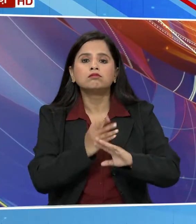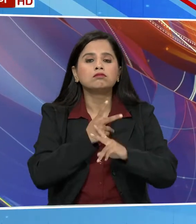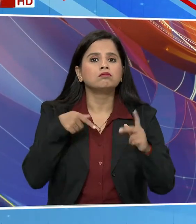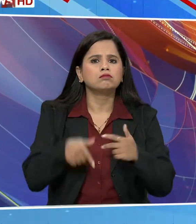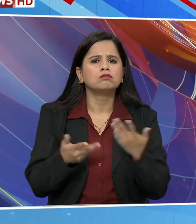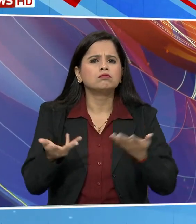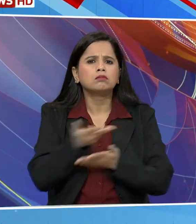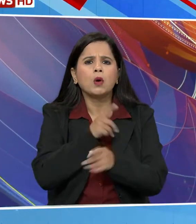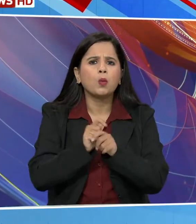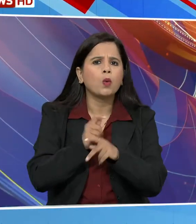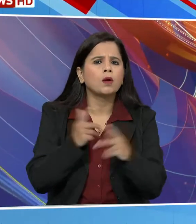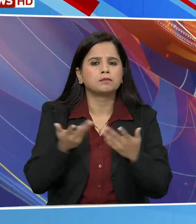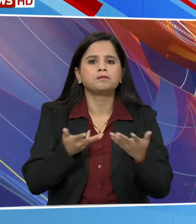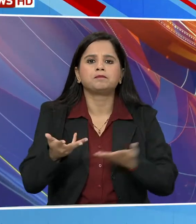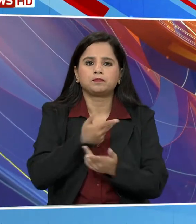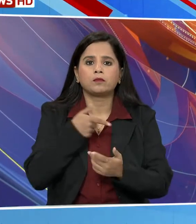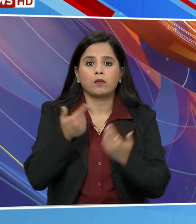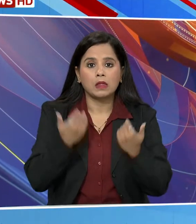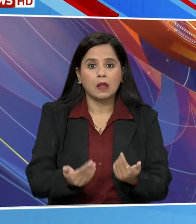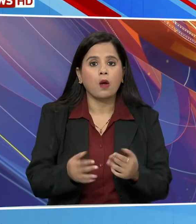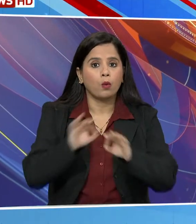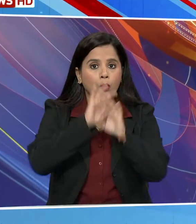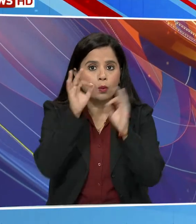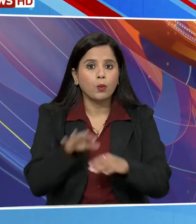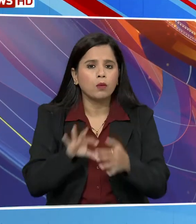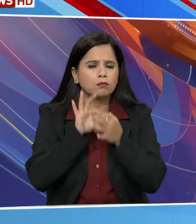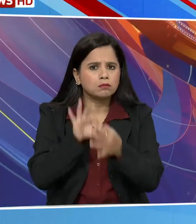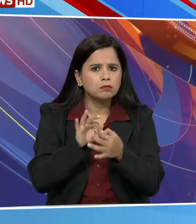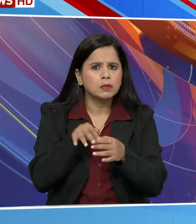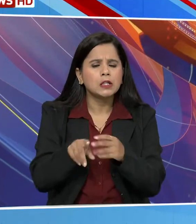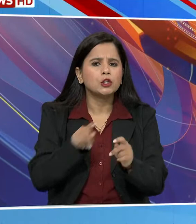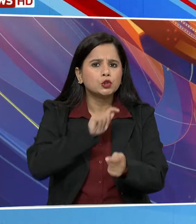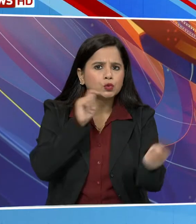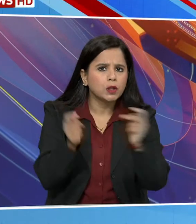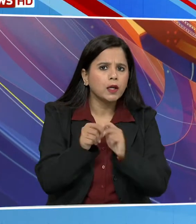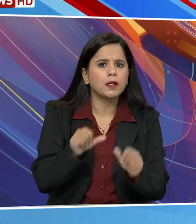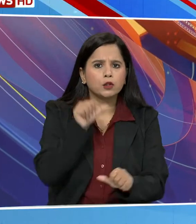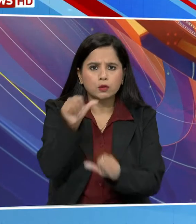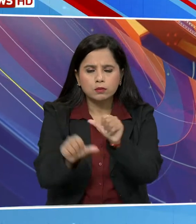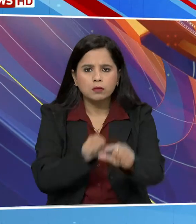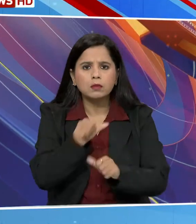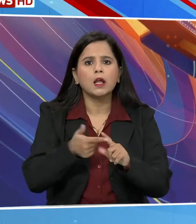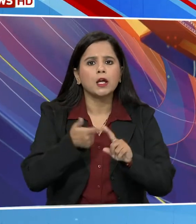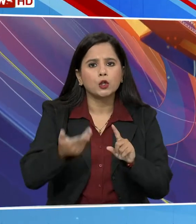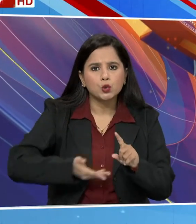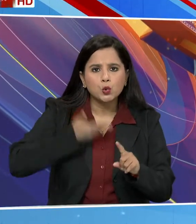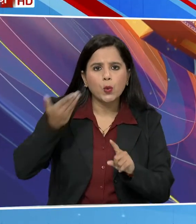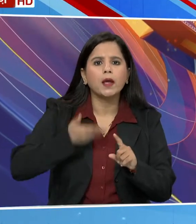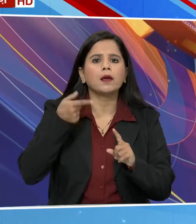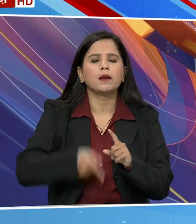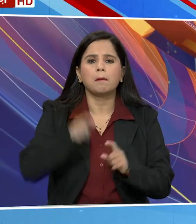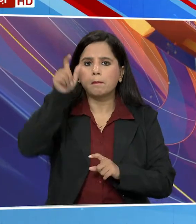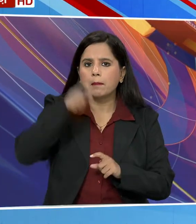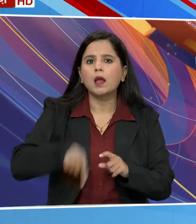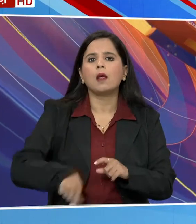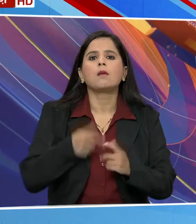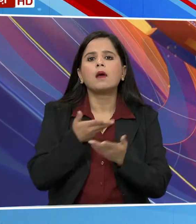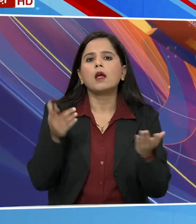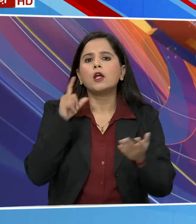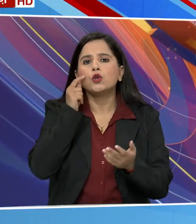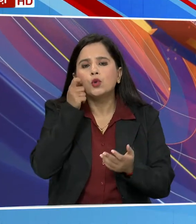विमर्श करेंगे इसमें मौजुदा तैयारियों, संबंधित परिवर्तन, प्रक्रिया, प्रशिक्षन मामलों और मानव संसाधन